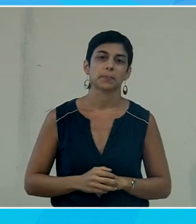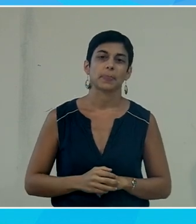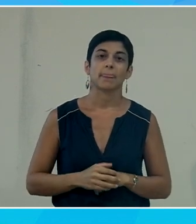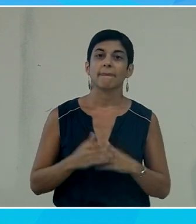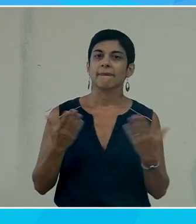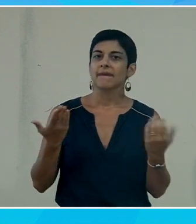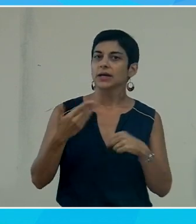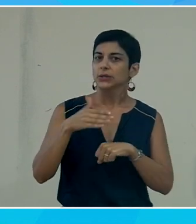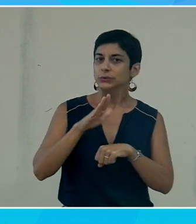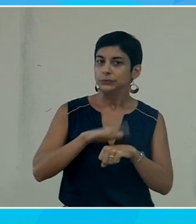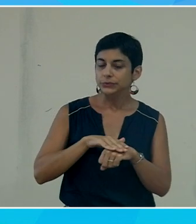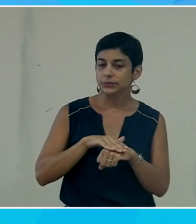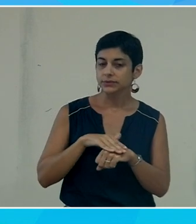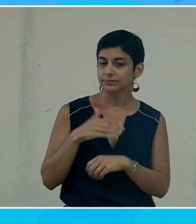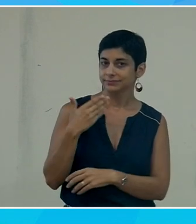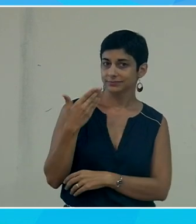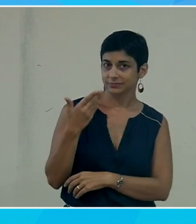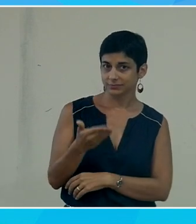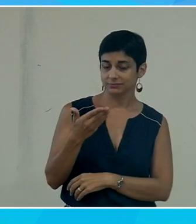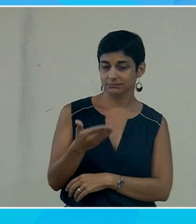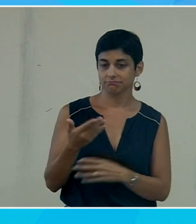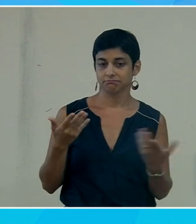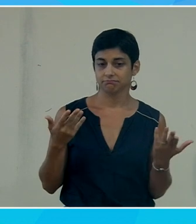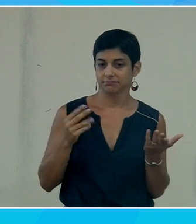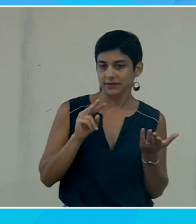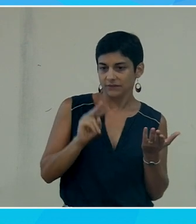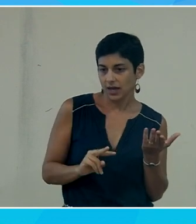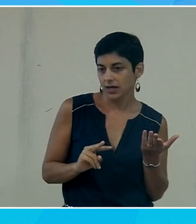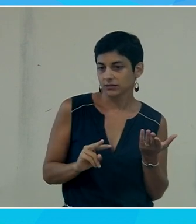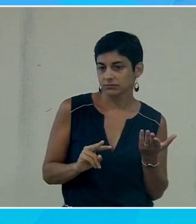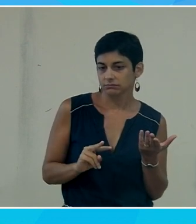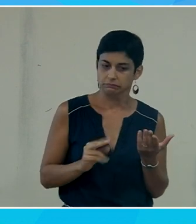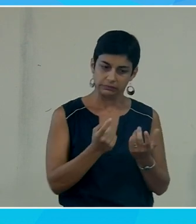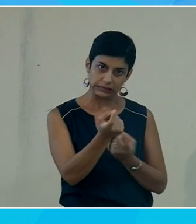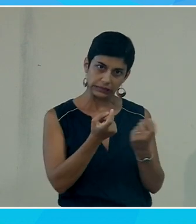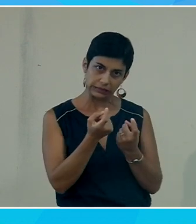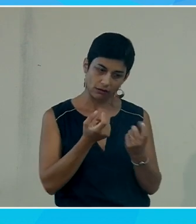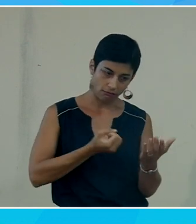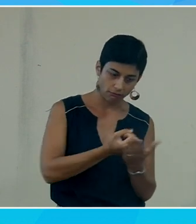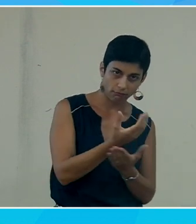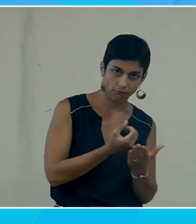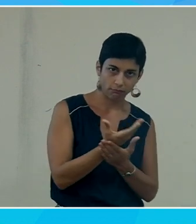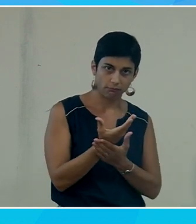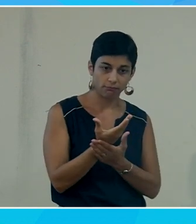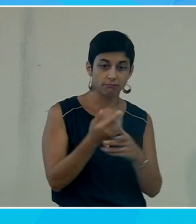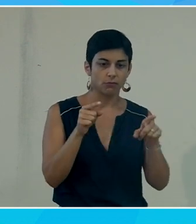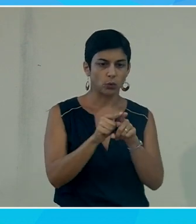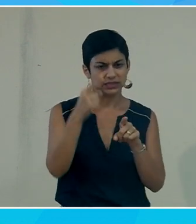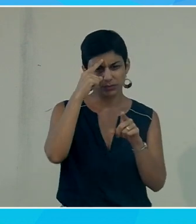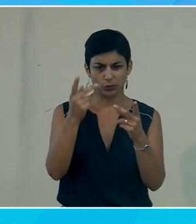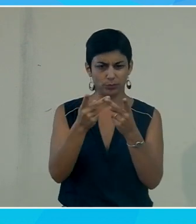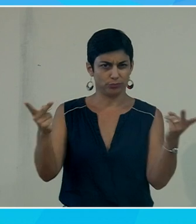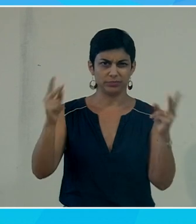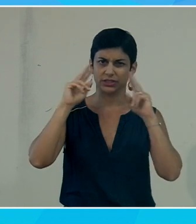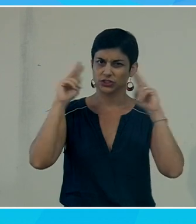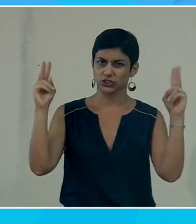et donc on a à la fois une démarche pour nos clients et puis on a une démarche plus largement pour le public pour tout